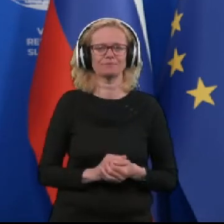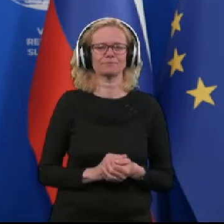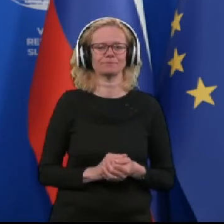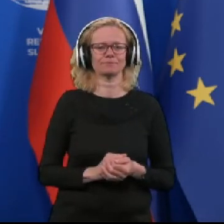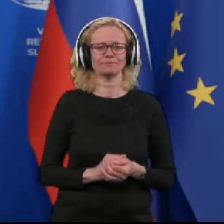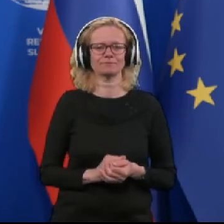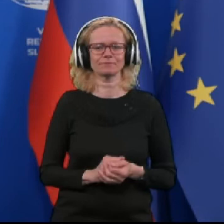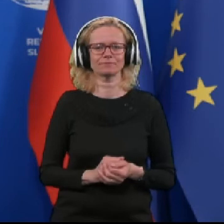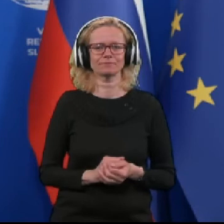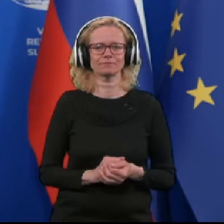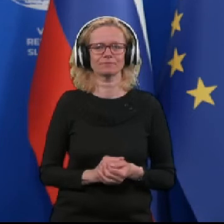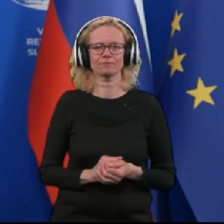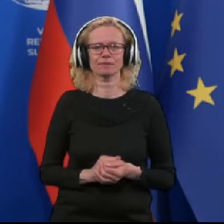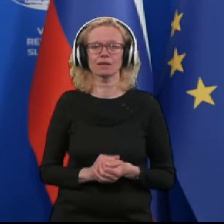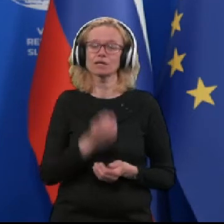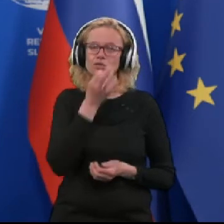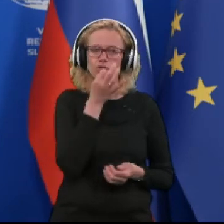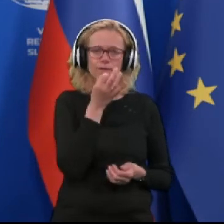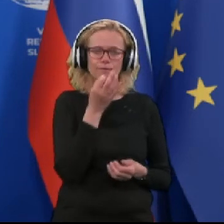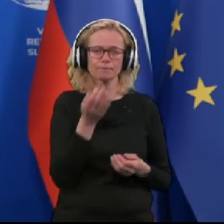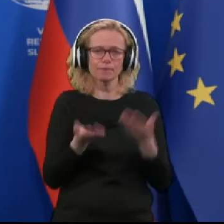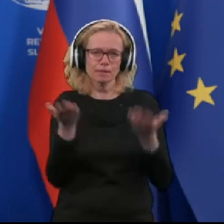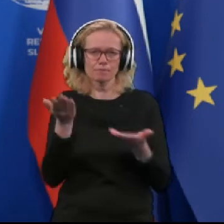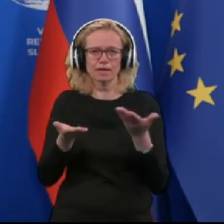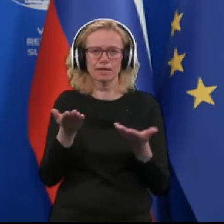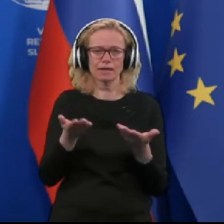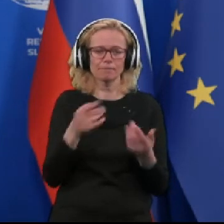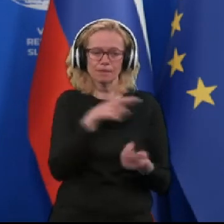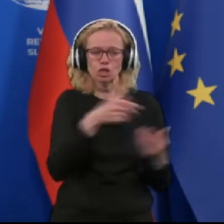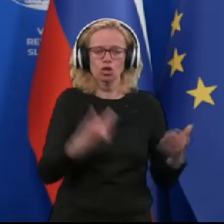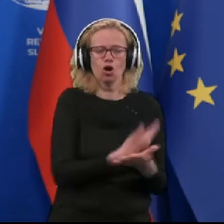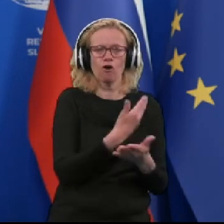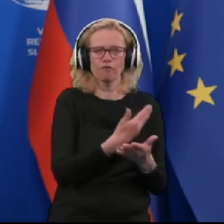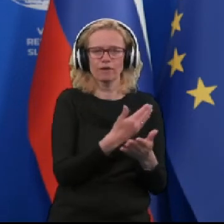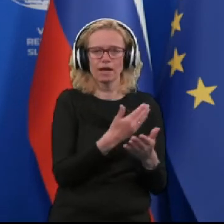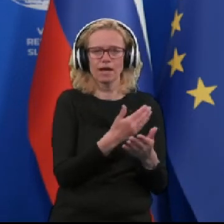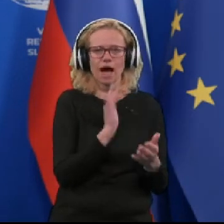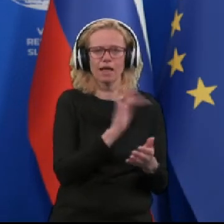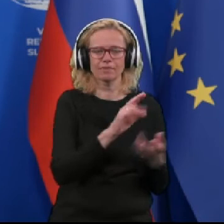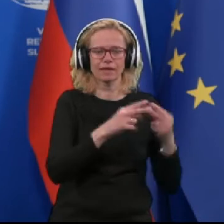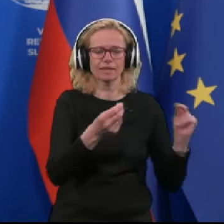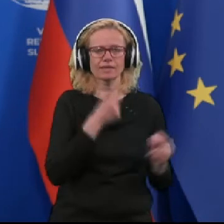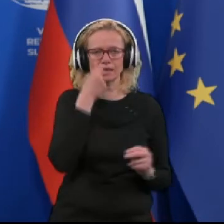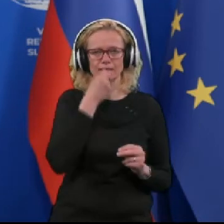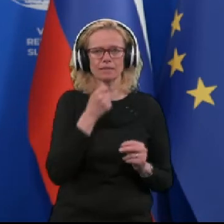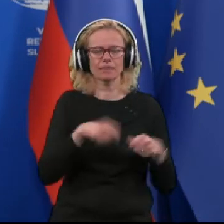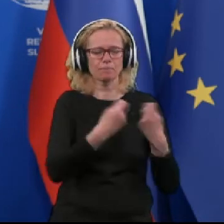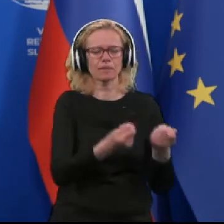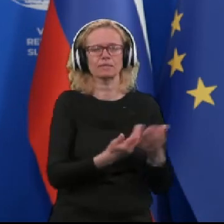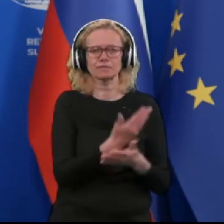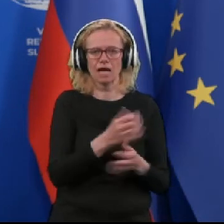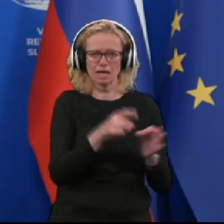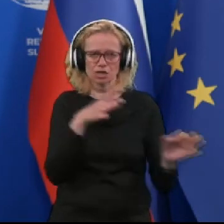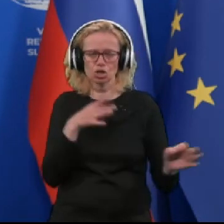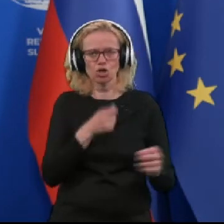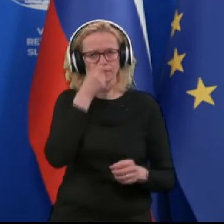In v bistvu, če primerjam pa te nove antigenske teste, ki se namenjajo za samotestiranje otroku šolo,